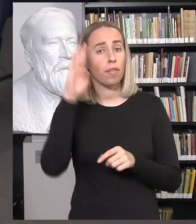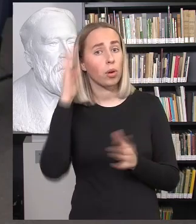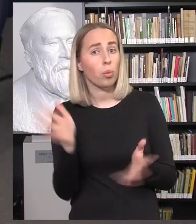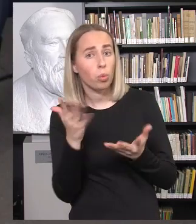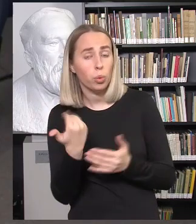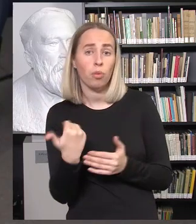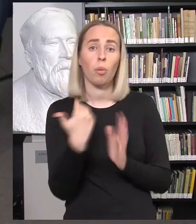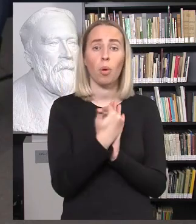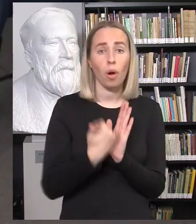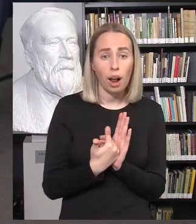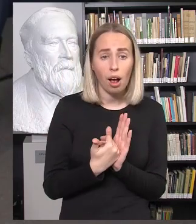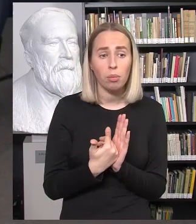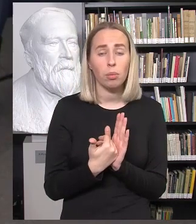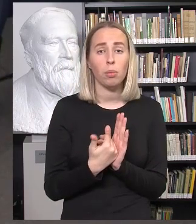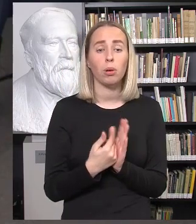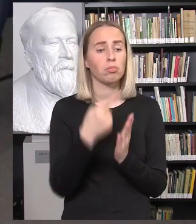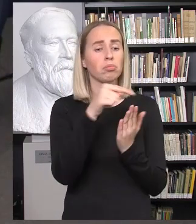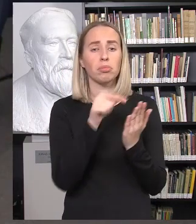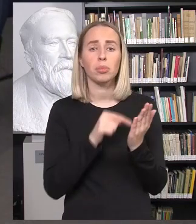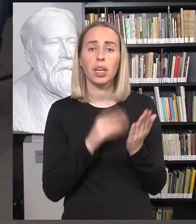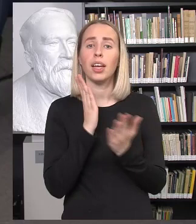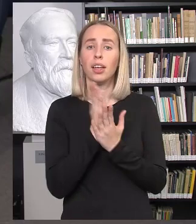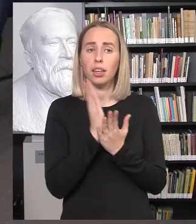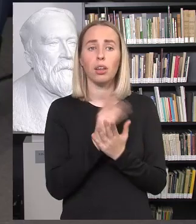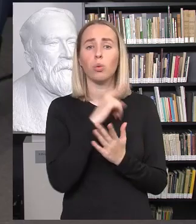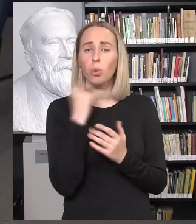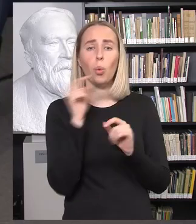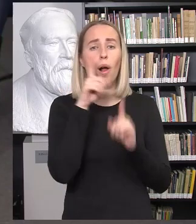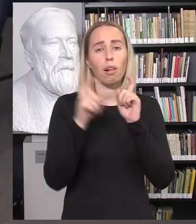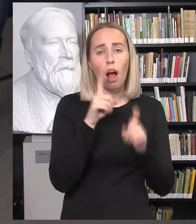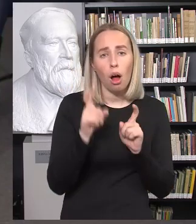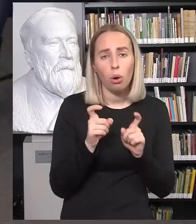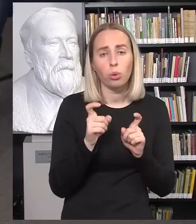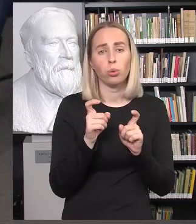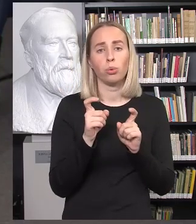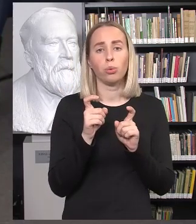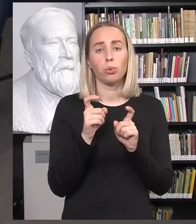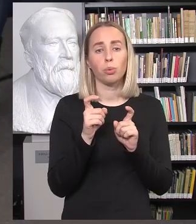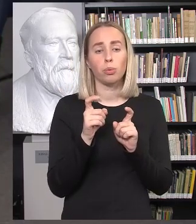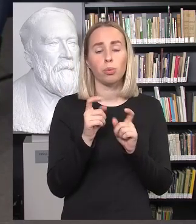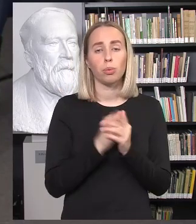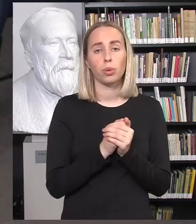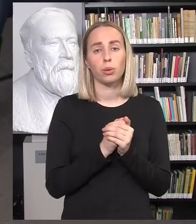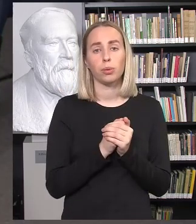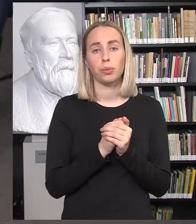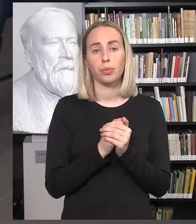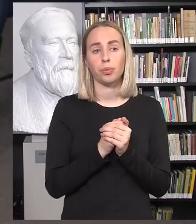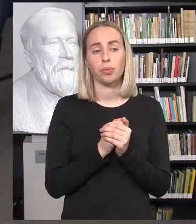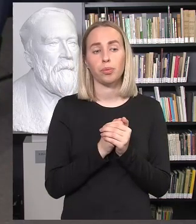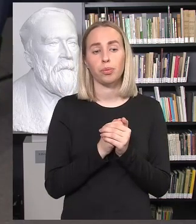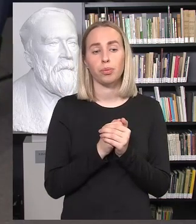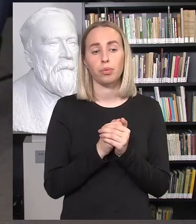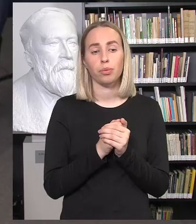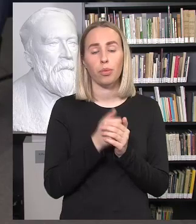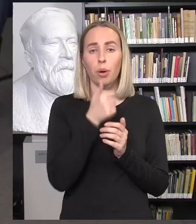programose yra labai daug įvairių klausimų. Ir joms yra skirta, pavyzdžiui,